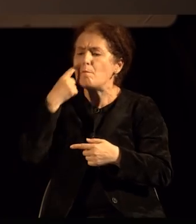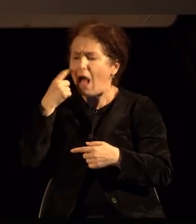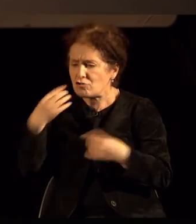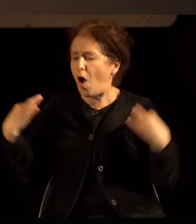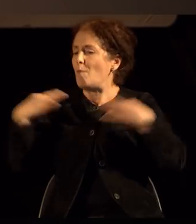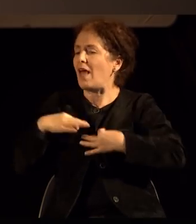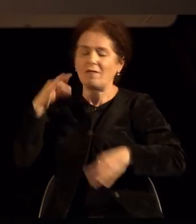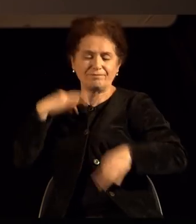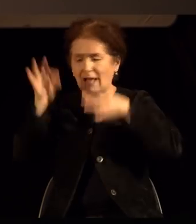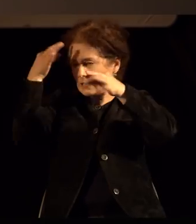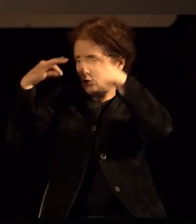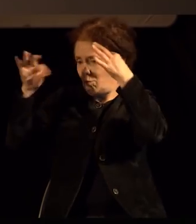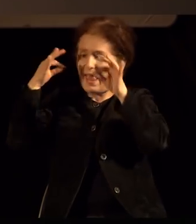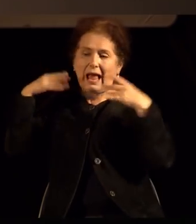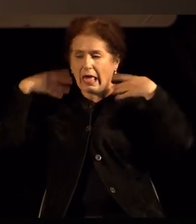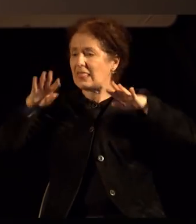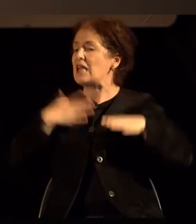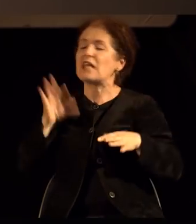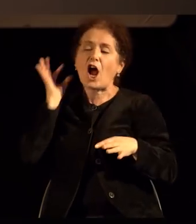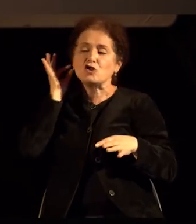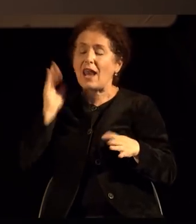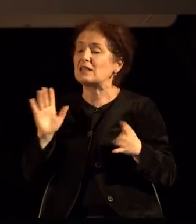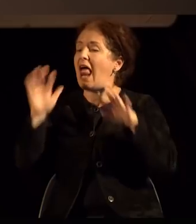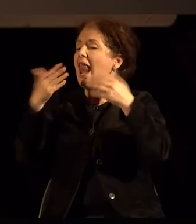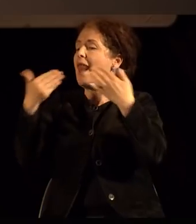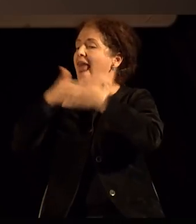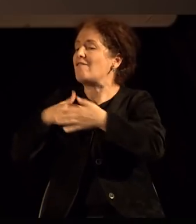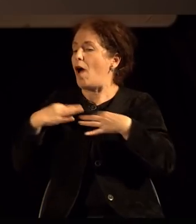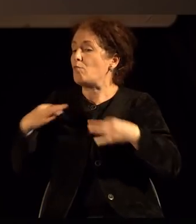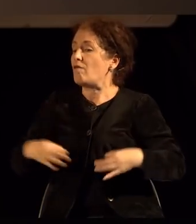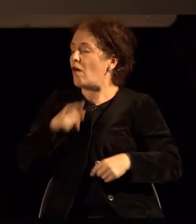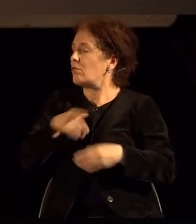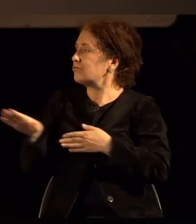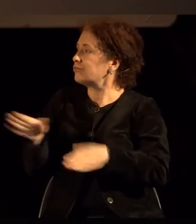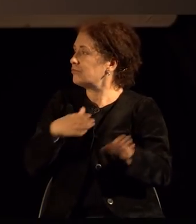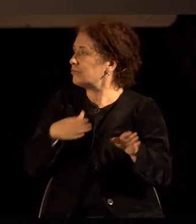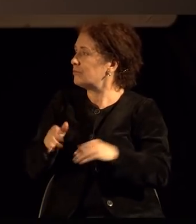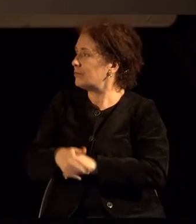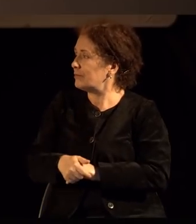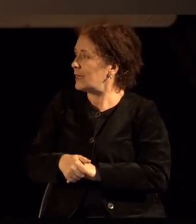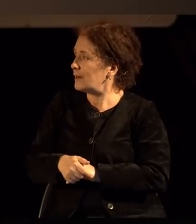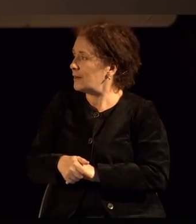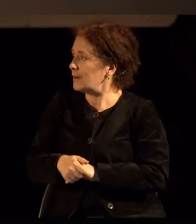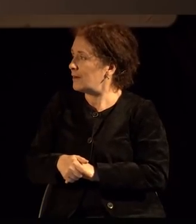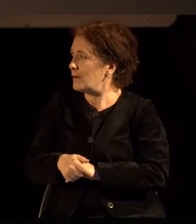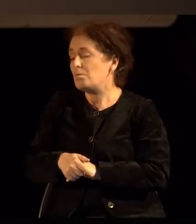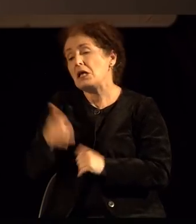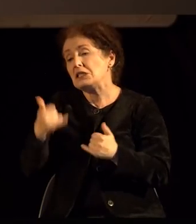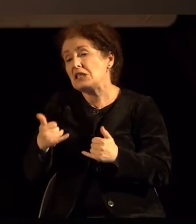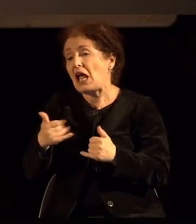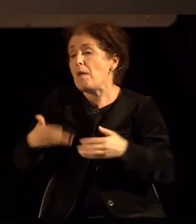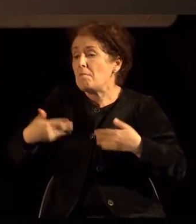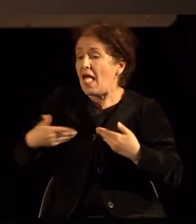Мегу тоа, во последни години таа нокина, нели, професија од маргините стана малку по меинстрим.